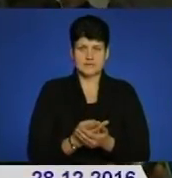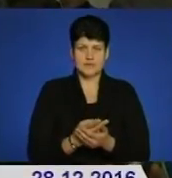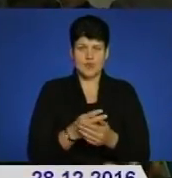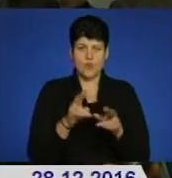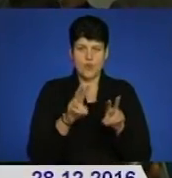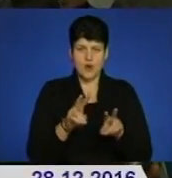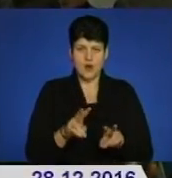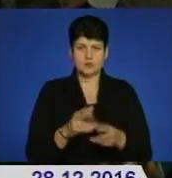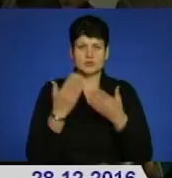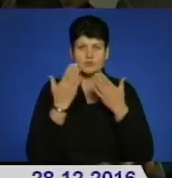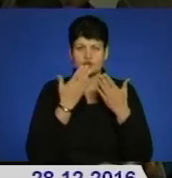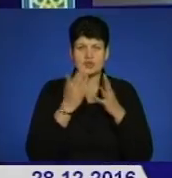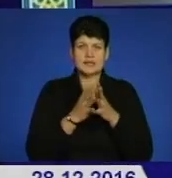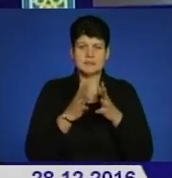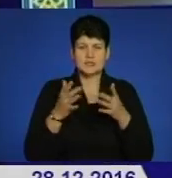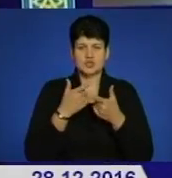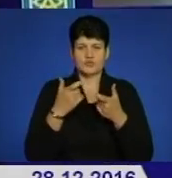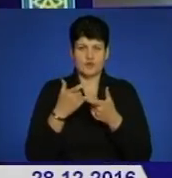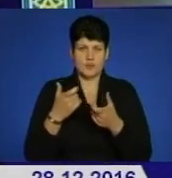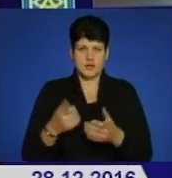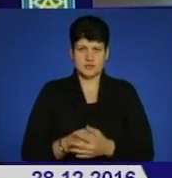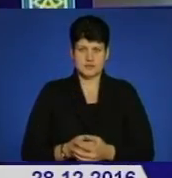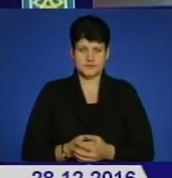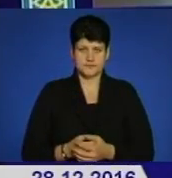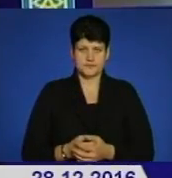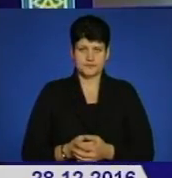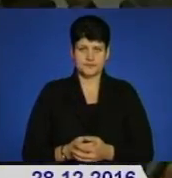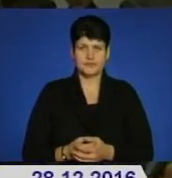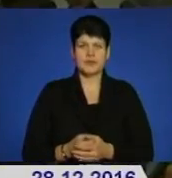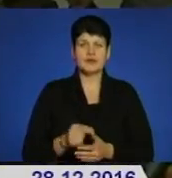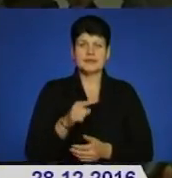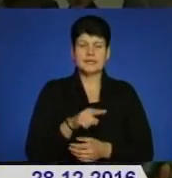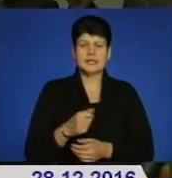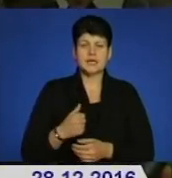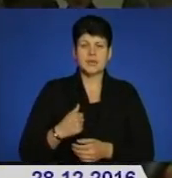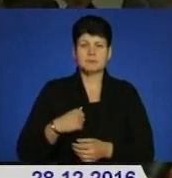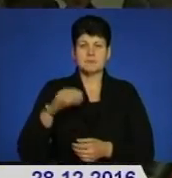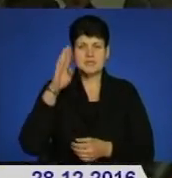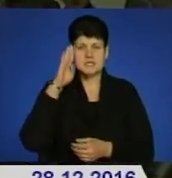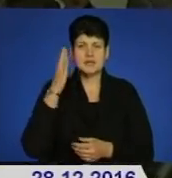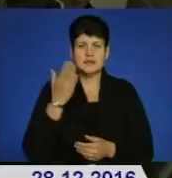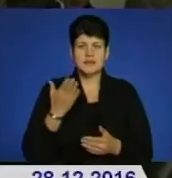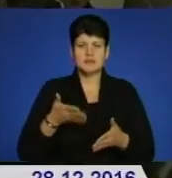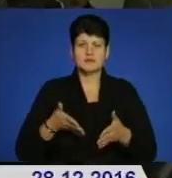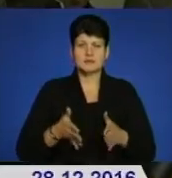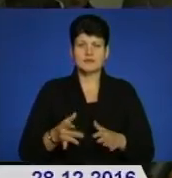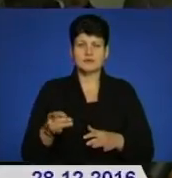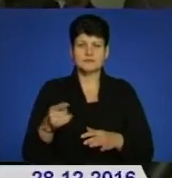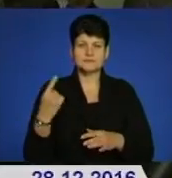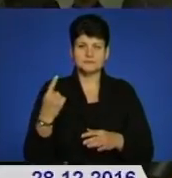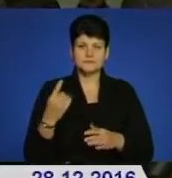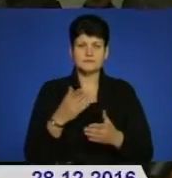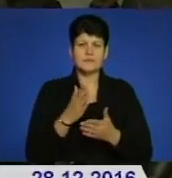оглянути, прочитати більше інформації. Тих бійців, які родом з Тернопільщини, там є